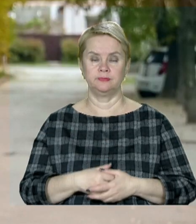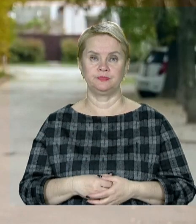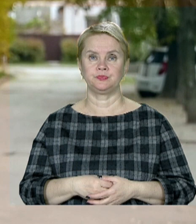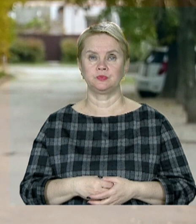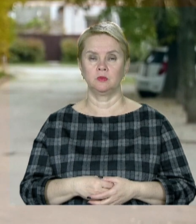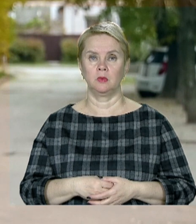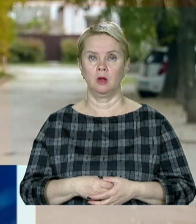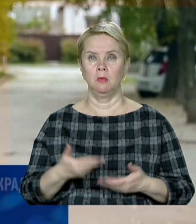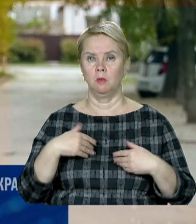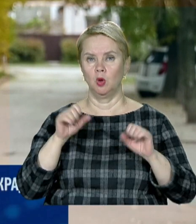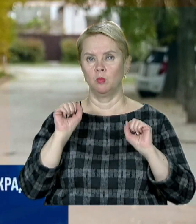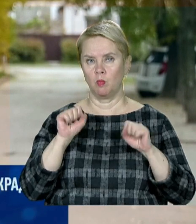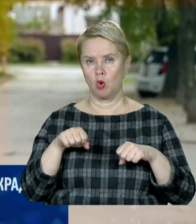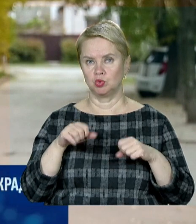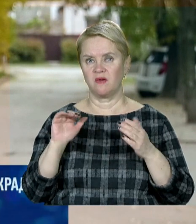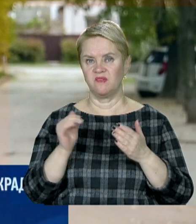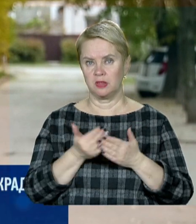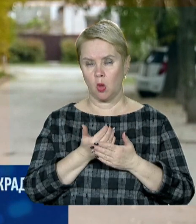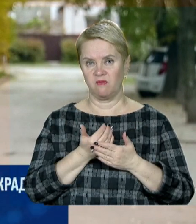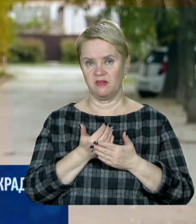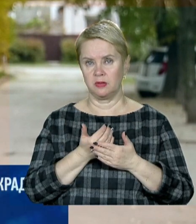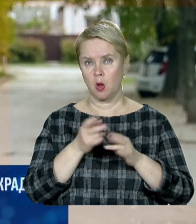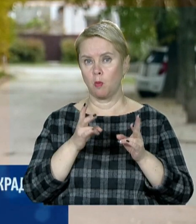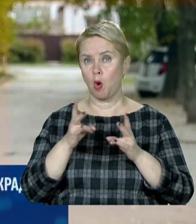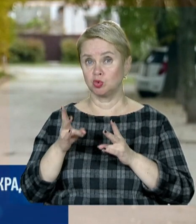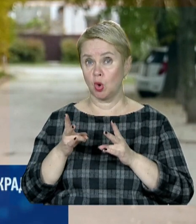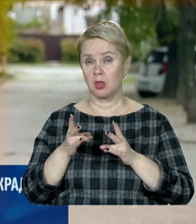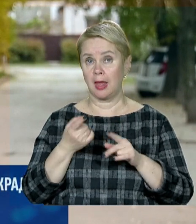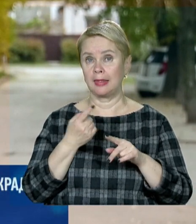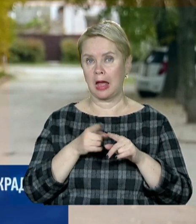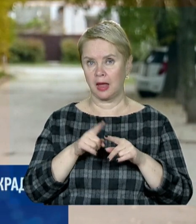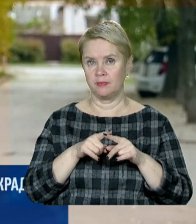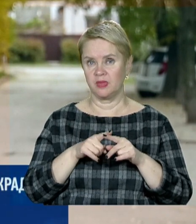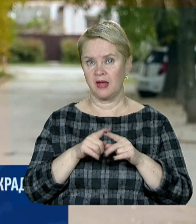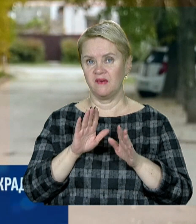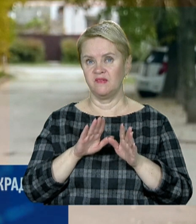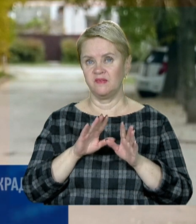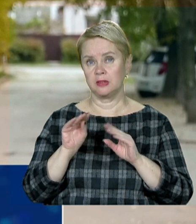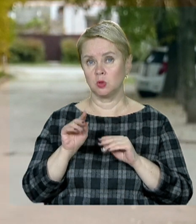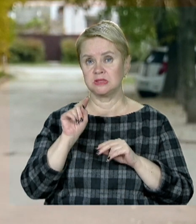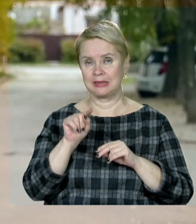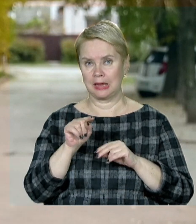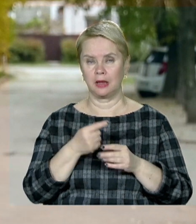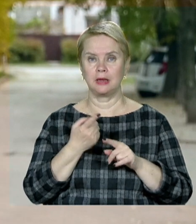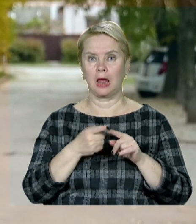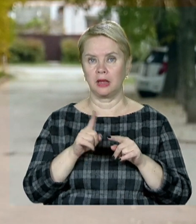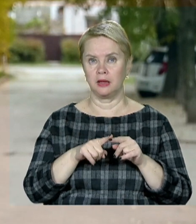можемо відновлювати пошкодження, які відносяться до тих, які